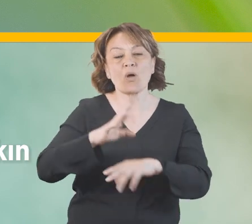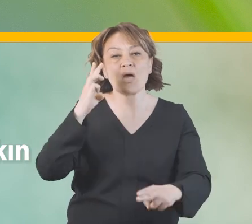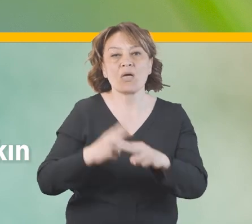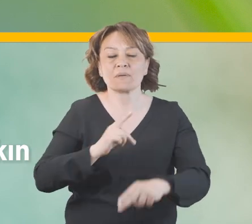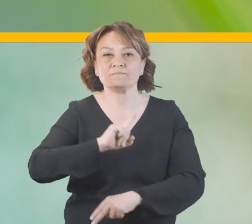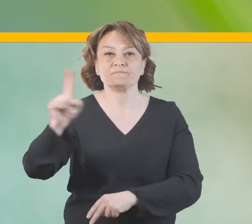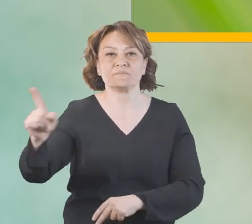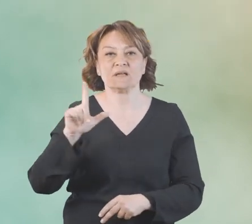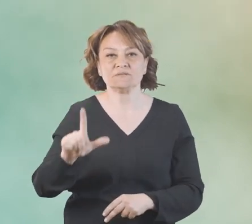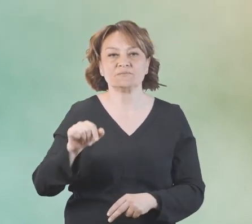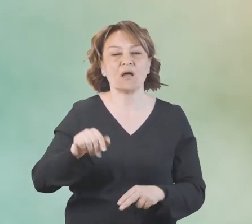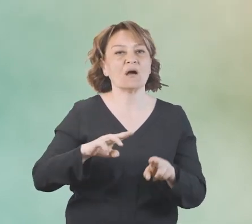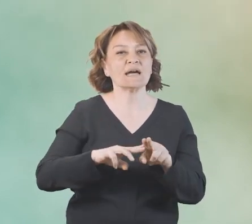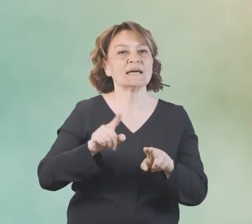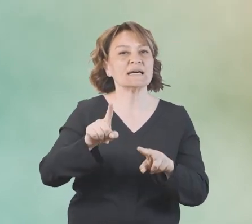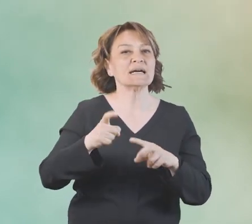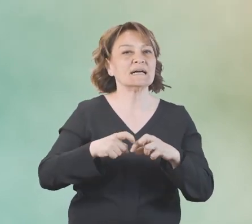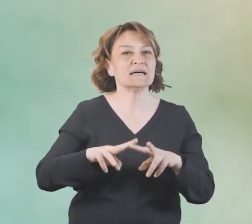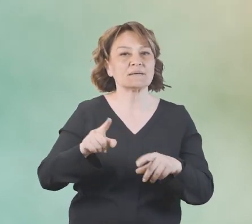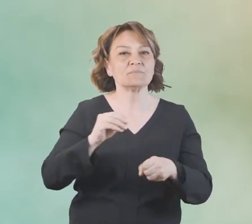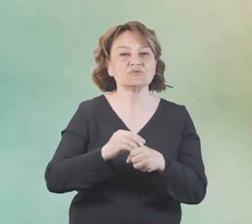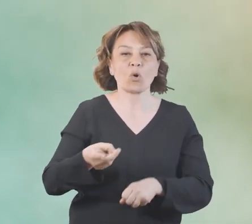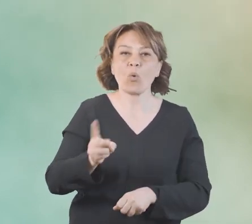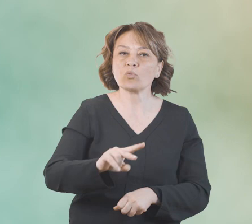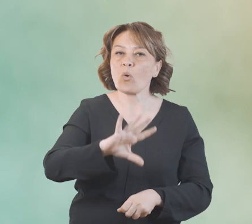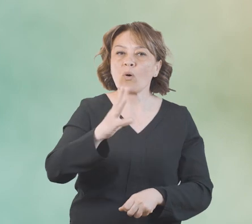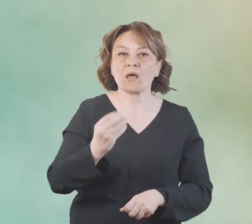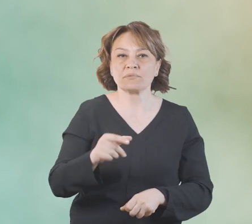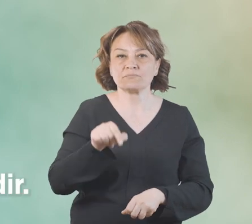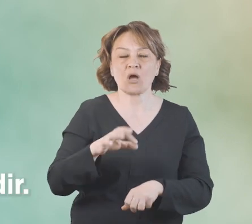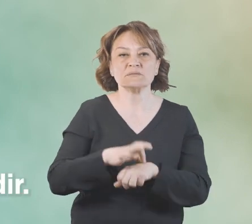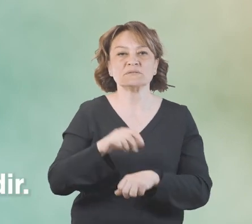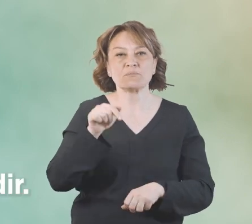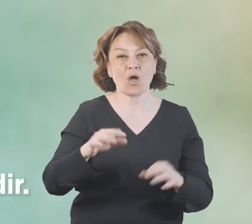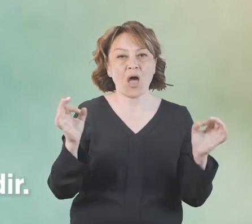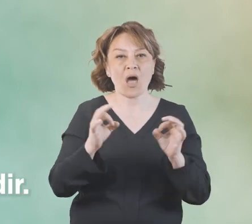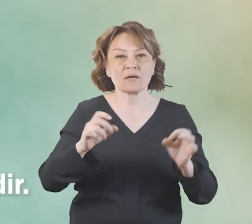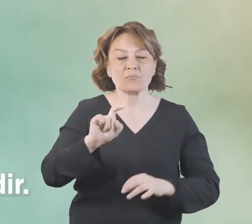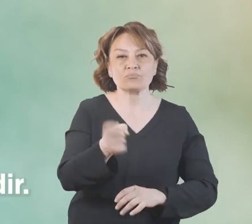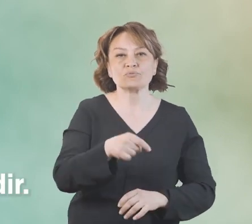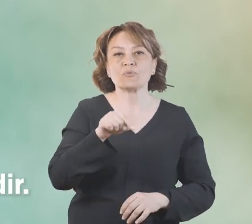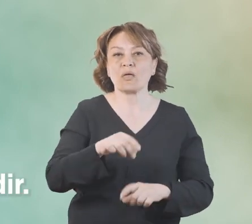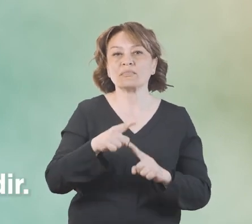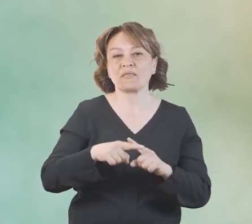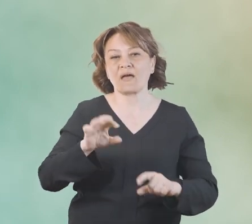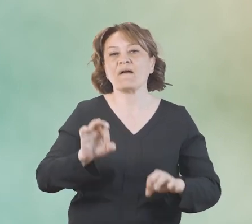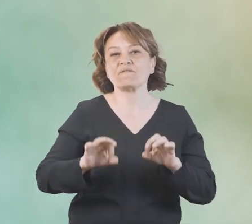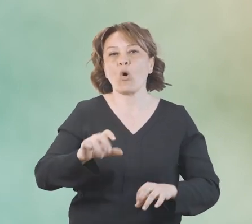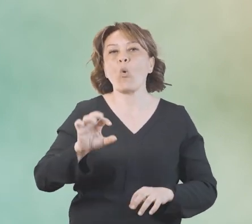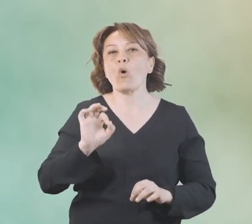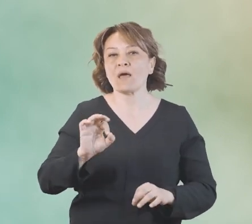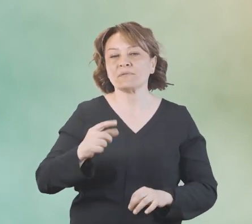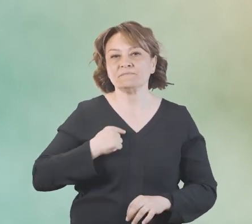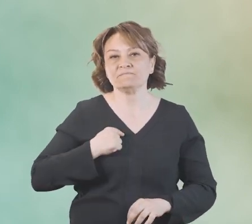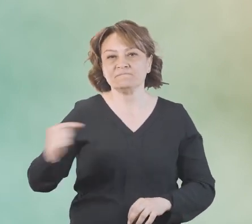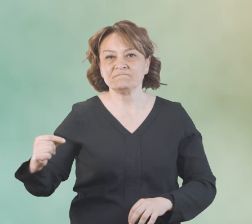sağlık kuruluşuna gidilmelidir. Kırım-Kongo kanamalı ateşi öldürücü olabilen bir hastalıktır. Bu nedenle erken teşhis ve tedavi önemlidir. Kene